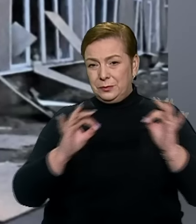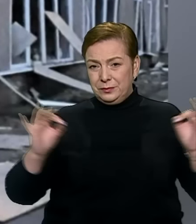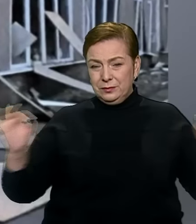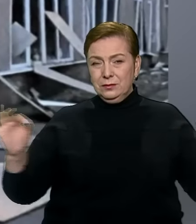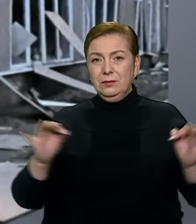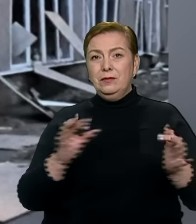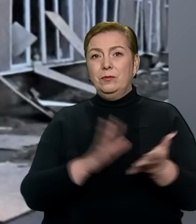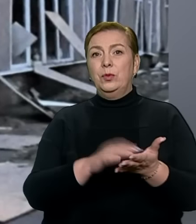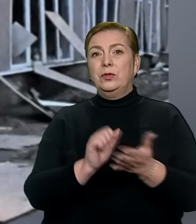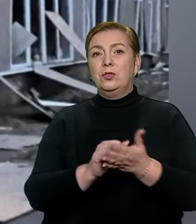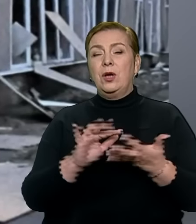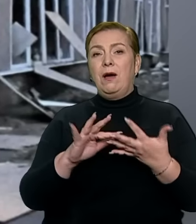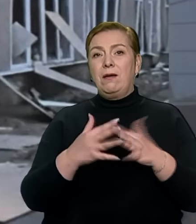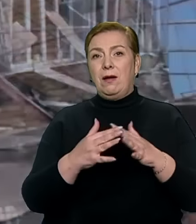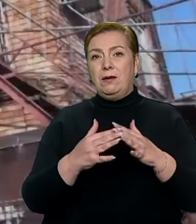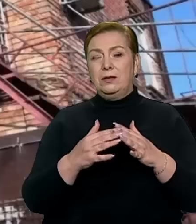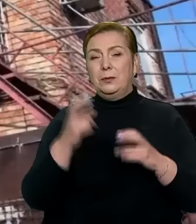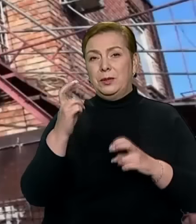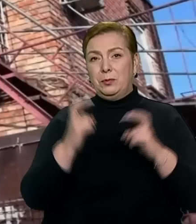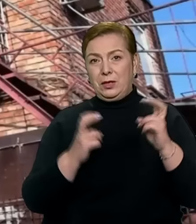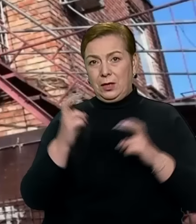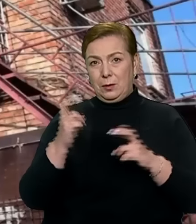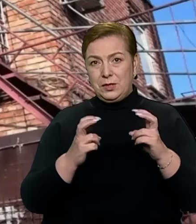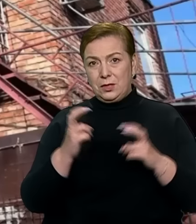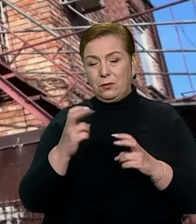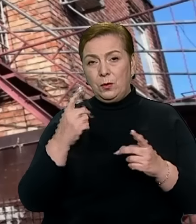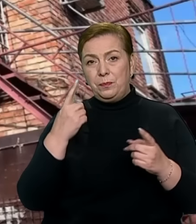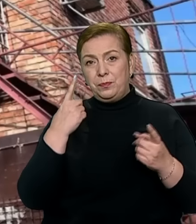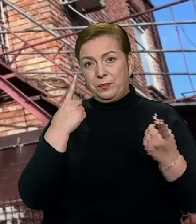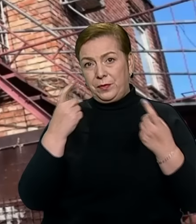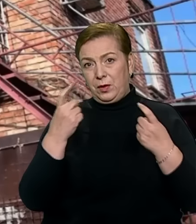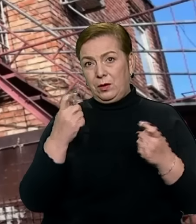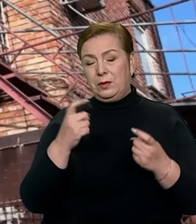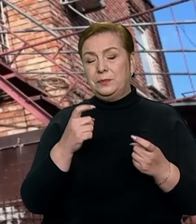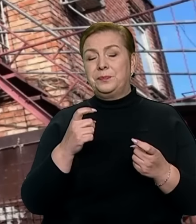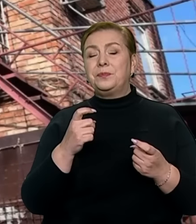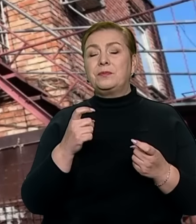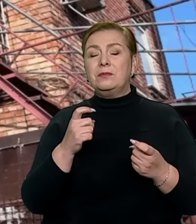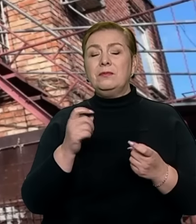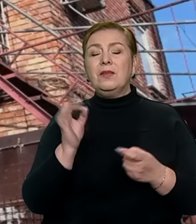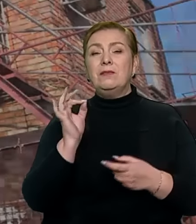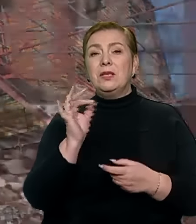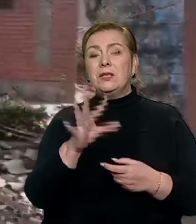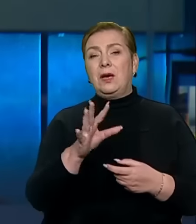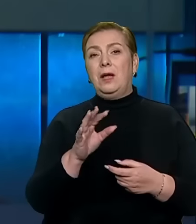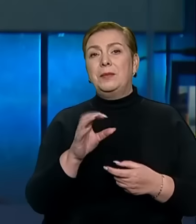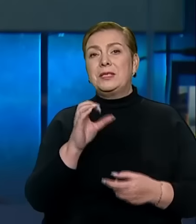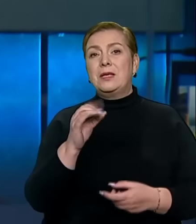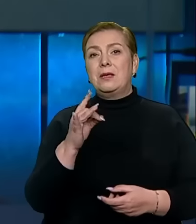аграрне підприємство, повідомив у телеграмі очільник військової адміністрації області Сергій Лисак.